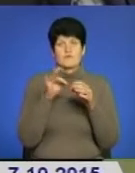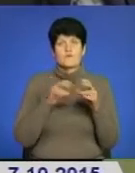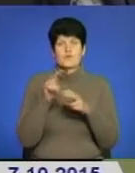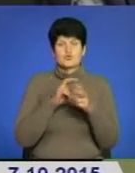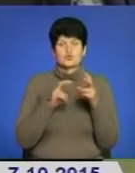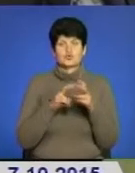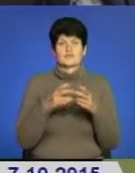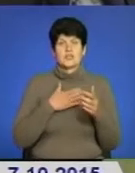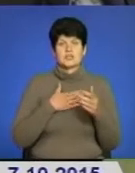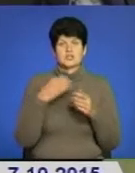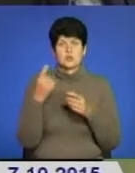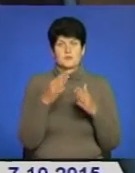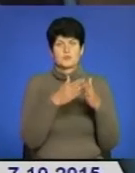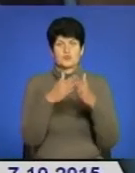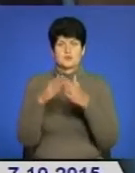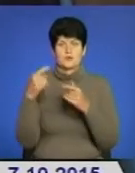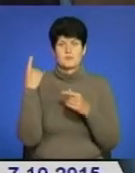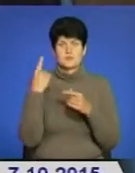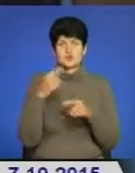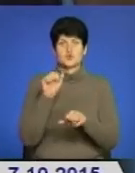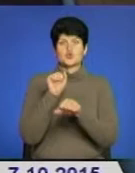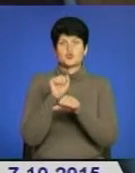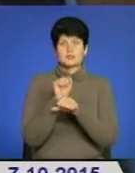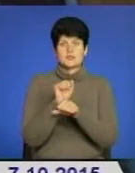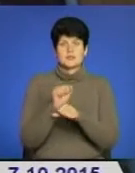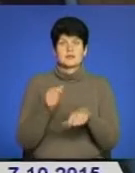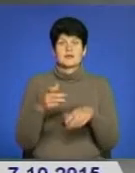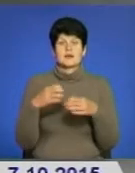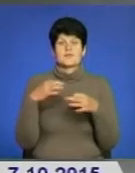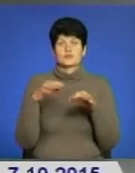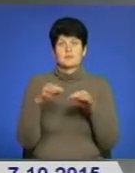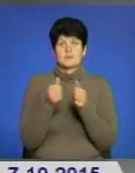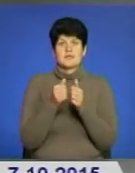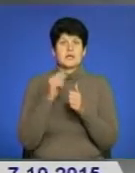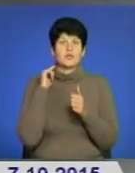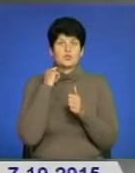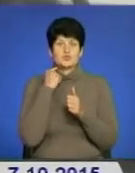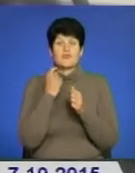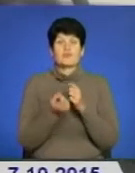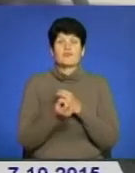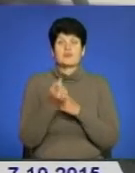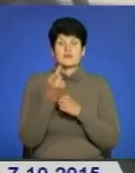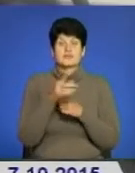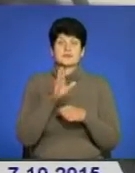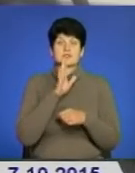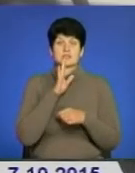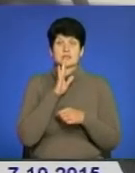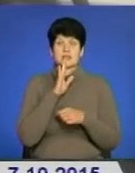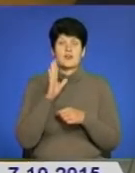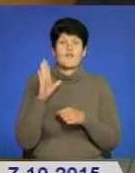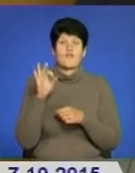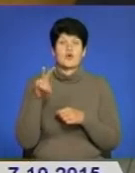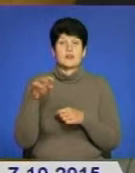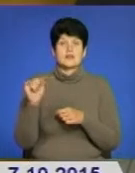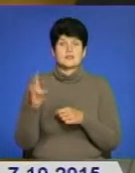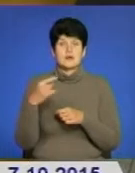як по нашій області, так і по сусідніх. Зупинили розшукуваних за кілька годин уже під Луцьком. Як з'ясувалися, утікачки – мешканці Волинської